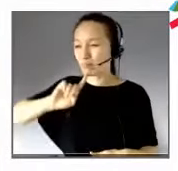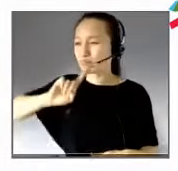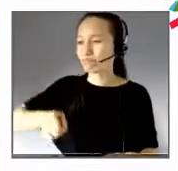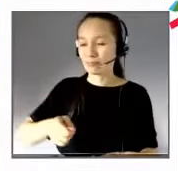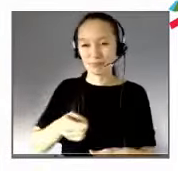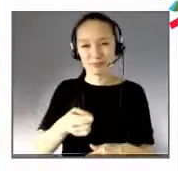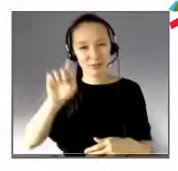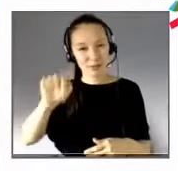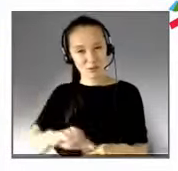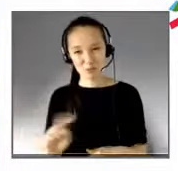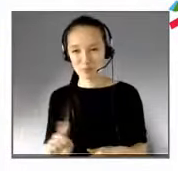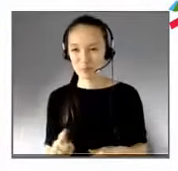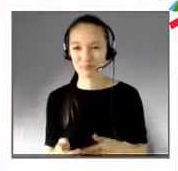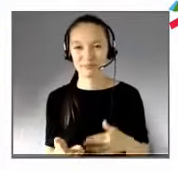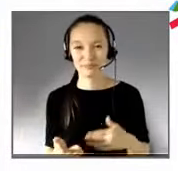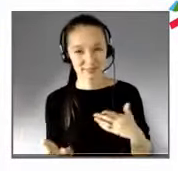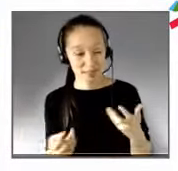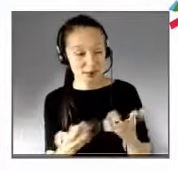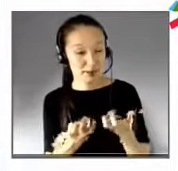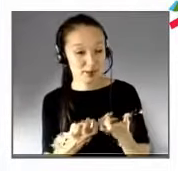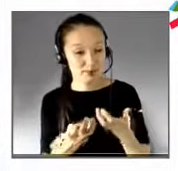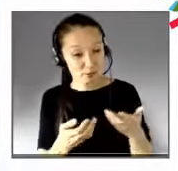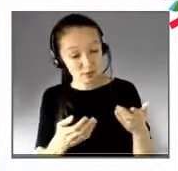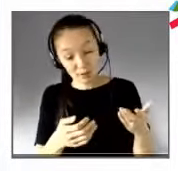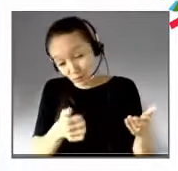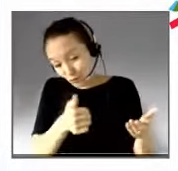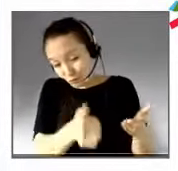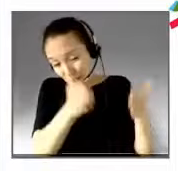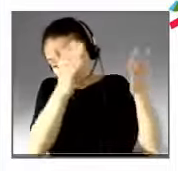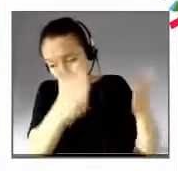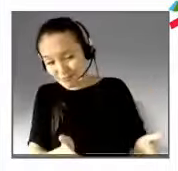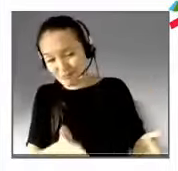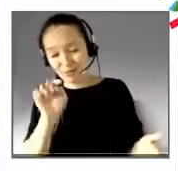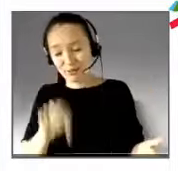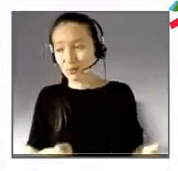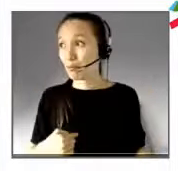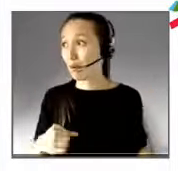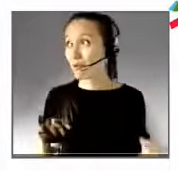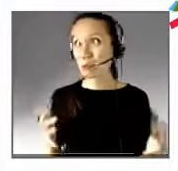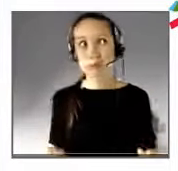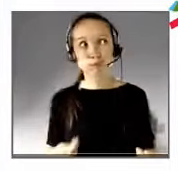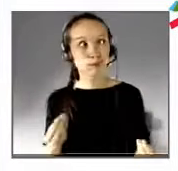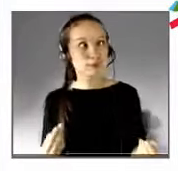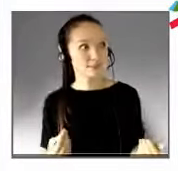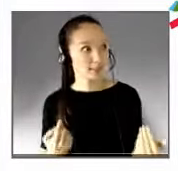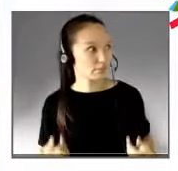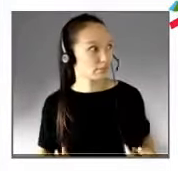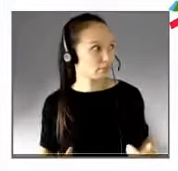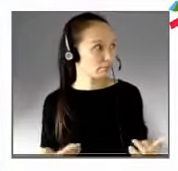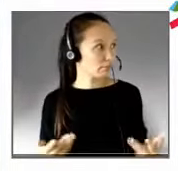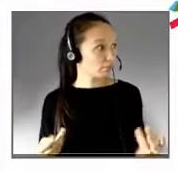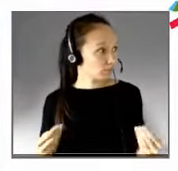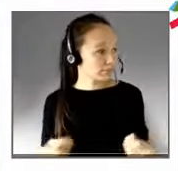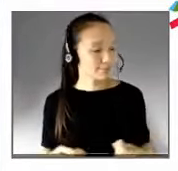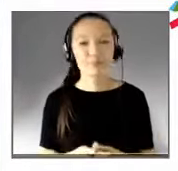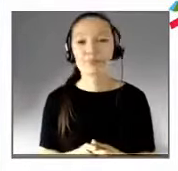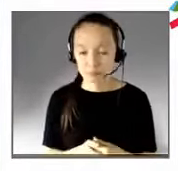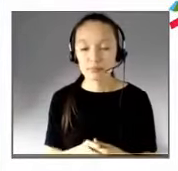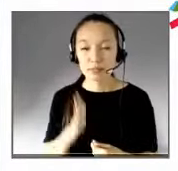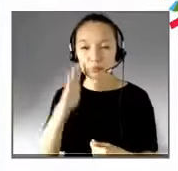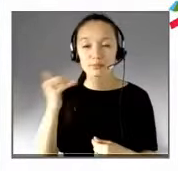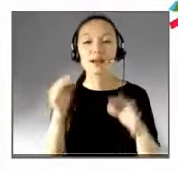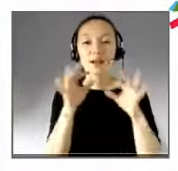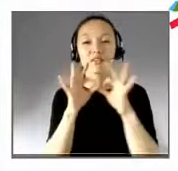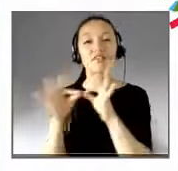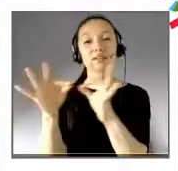Oui, soyez vous-même. C'est génial. Je fais comment ? Bon, bref. Donc, oui, si la fraternité est un sentiment, on ne peut pas l